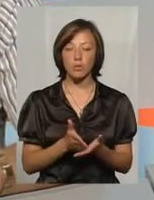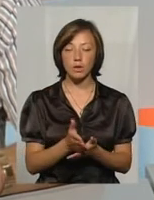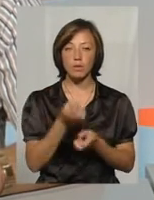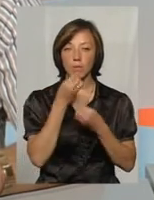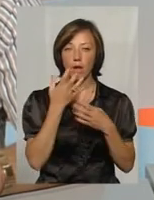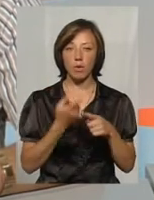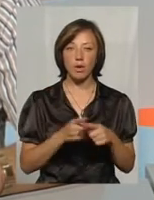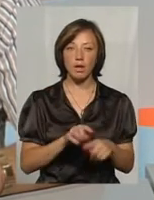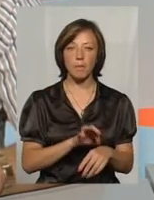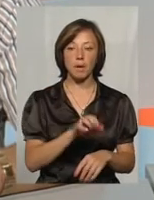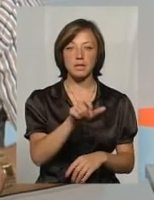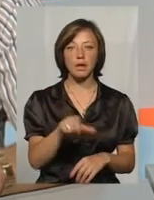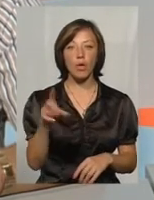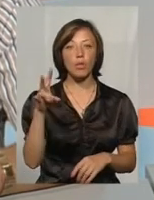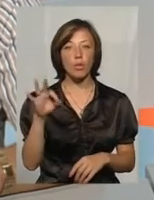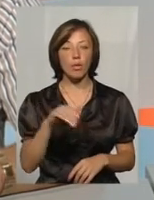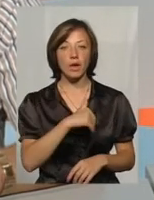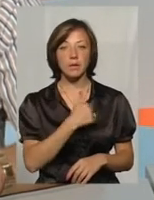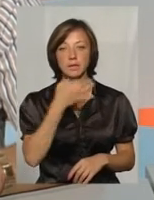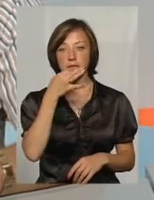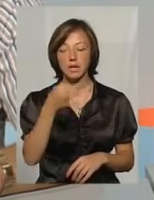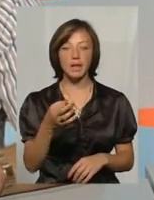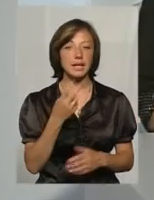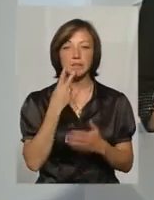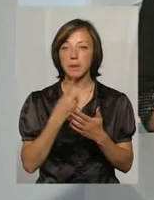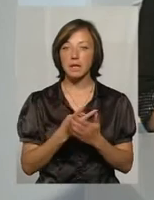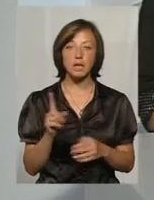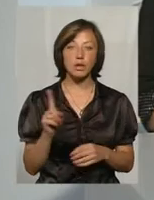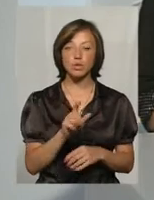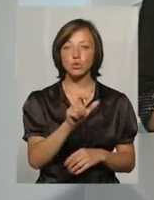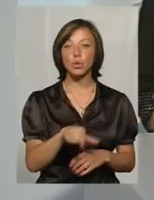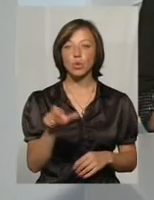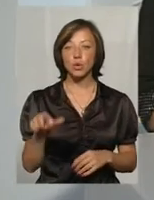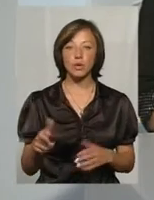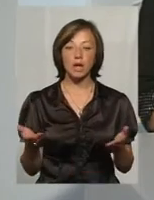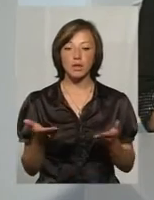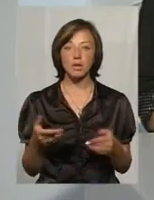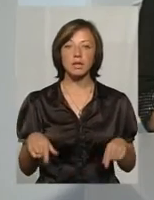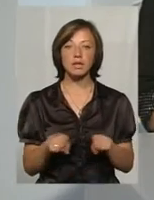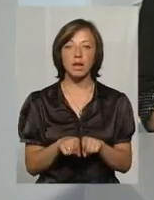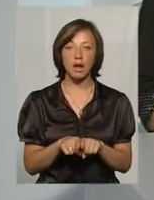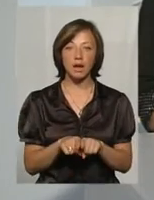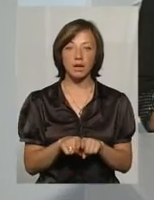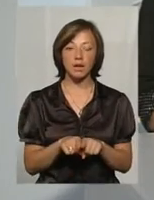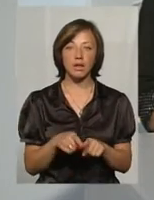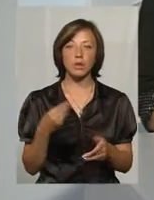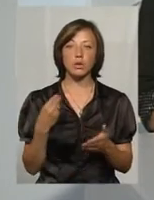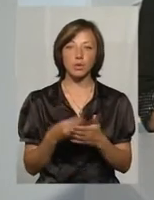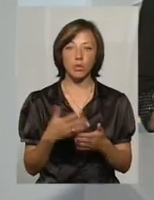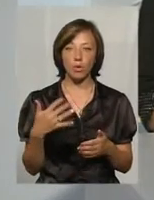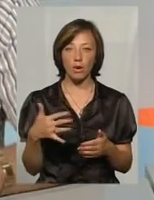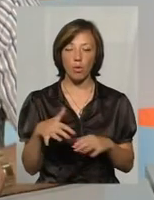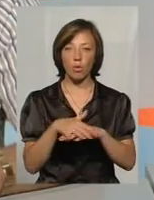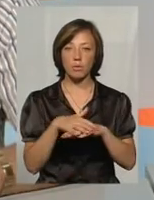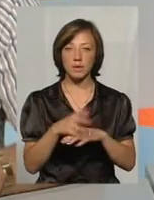благу цих пациентів. Але хотіла б сказати, що, несмотря на те, що люди ці, які так дорогі в прямому смыслі в